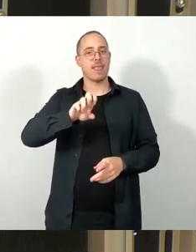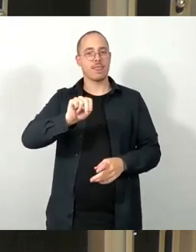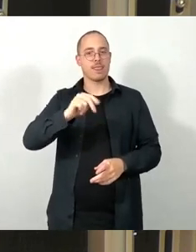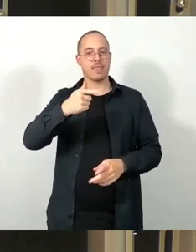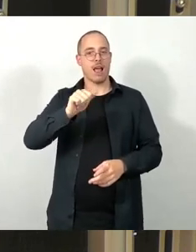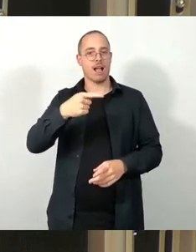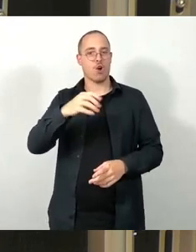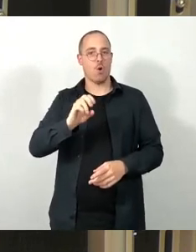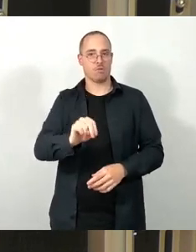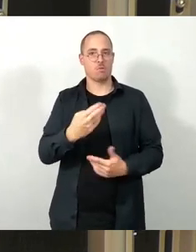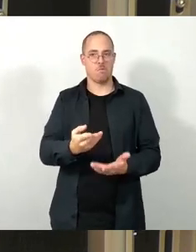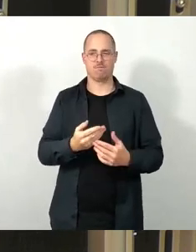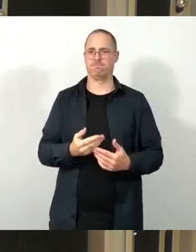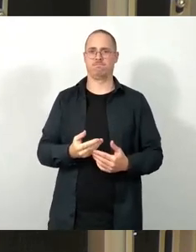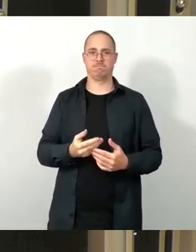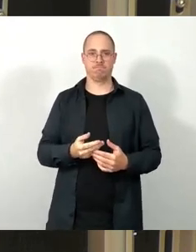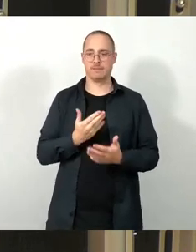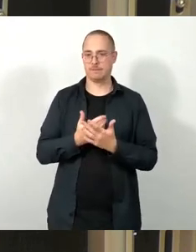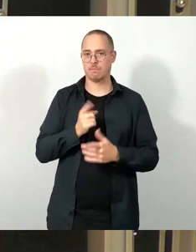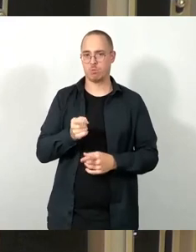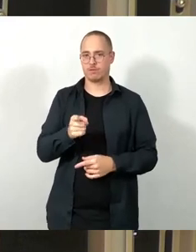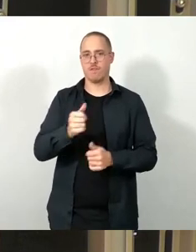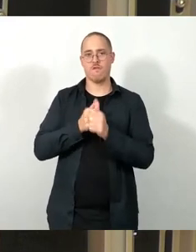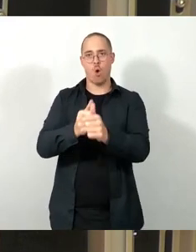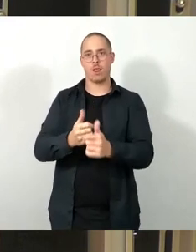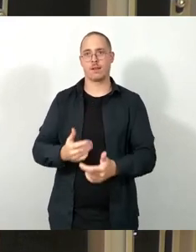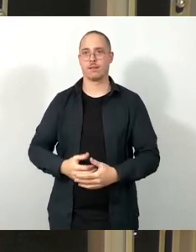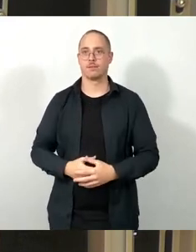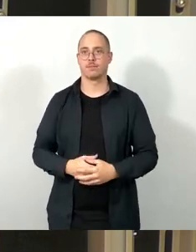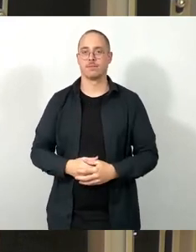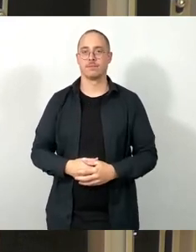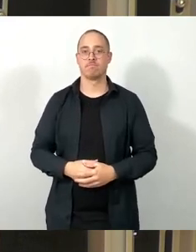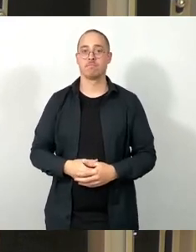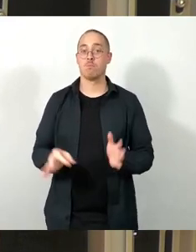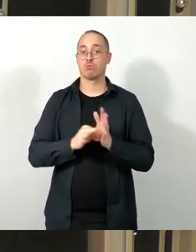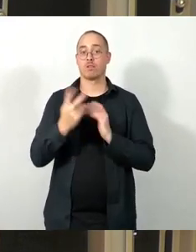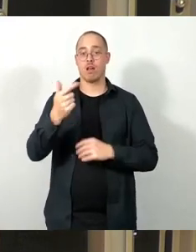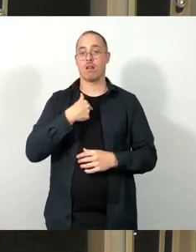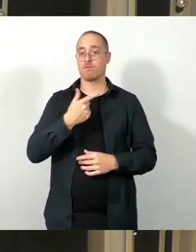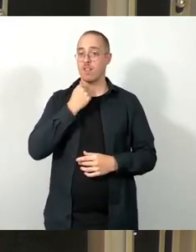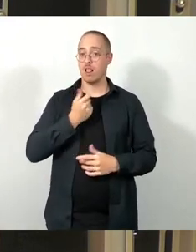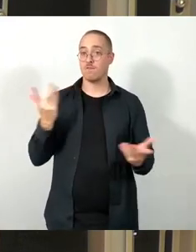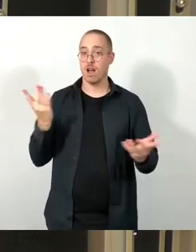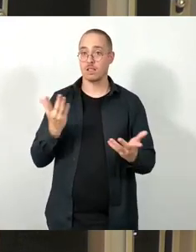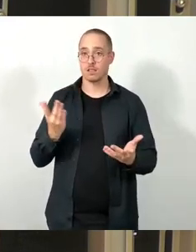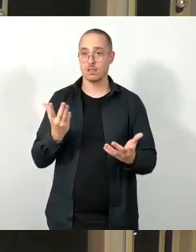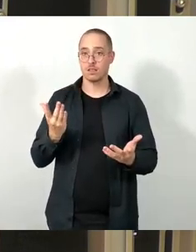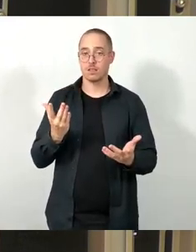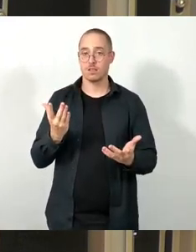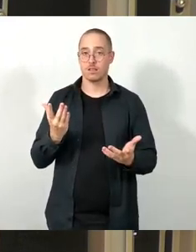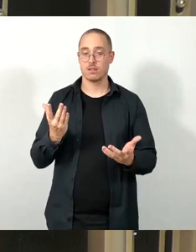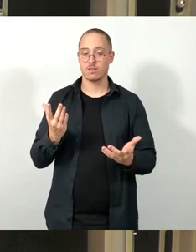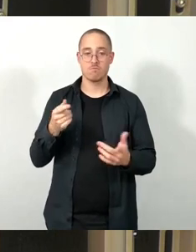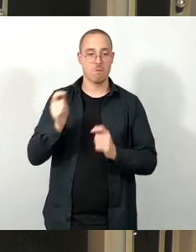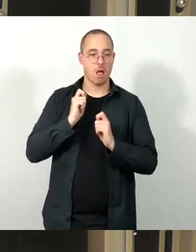Fall folgen. Wir haben einen Punkt 3, wo wir dann im Prinzip dem Antrag